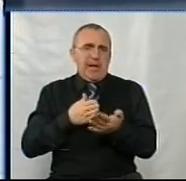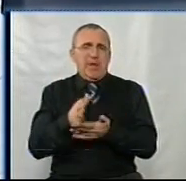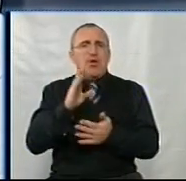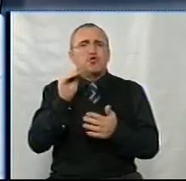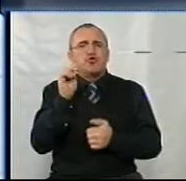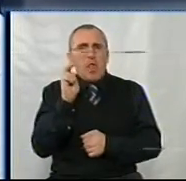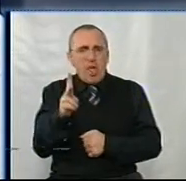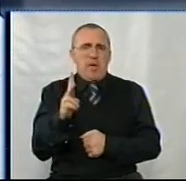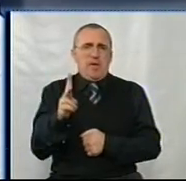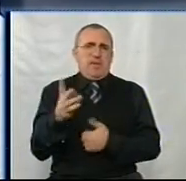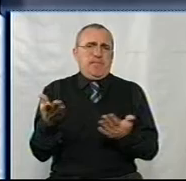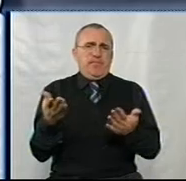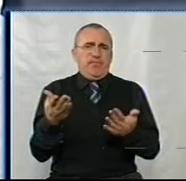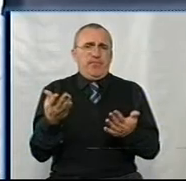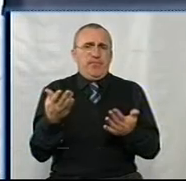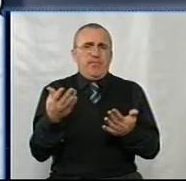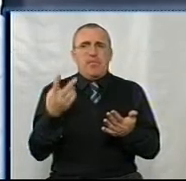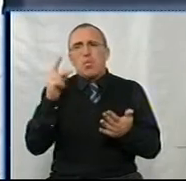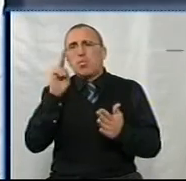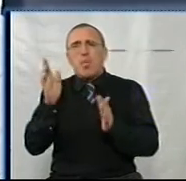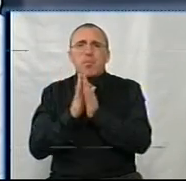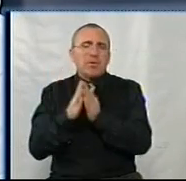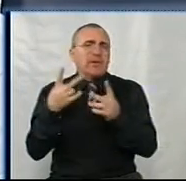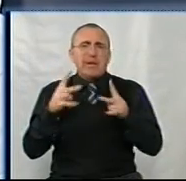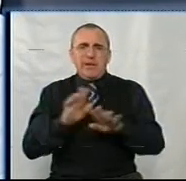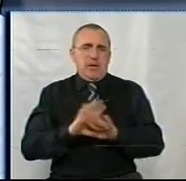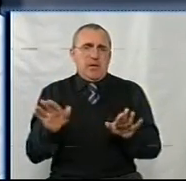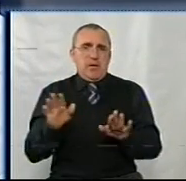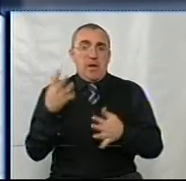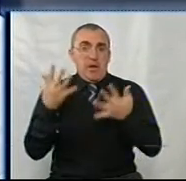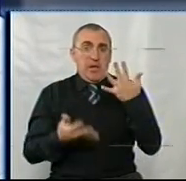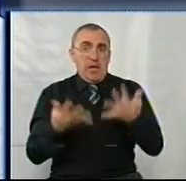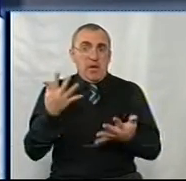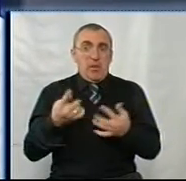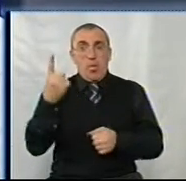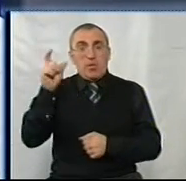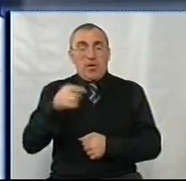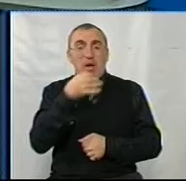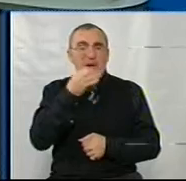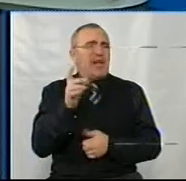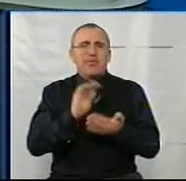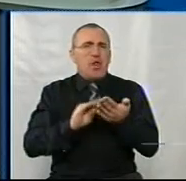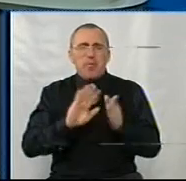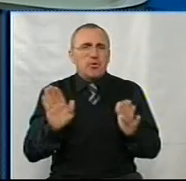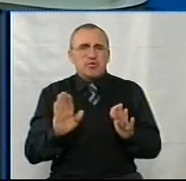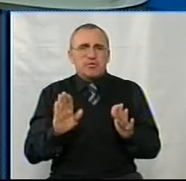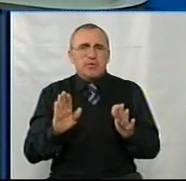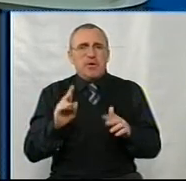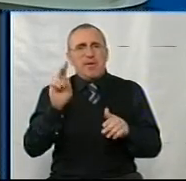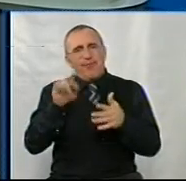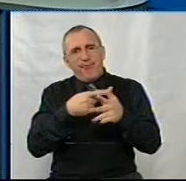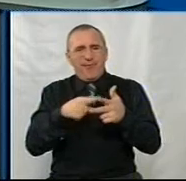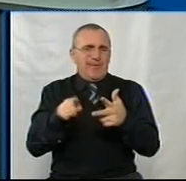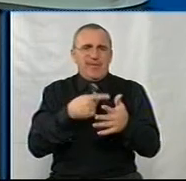чеки, все друге просять, не треба. І навіть якщо одні кажуть, не пиши там прізвище